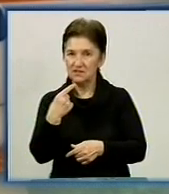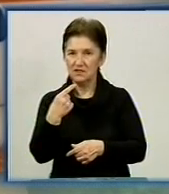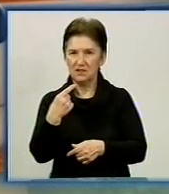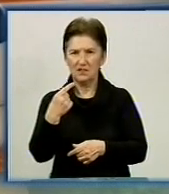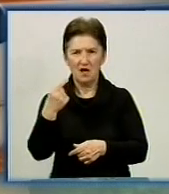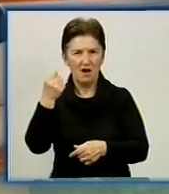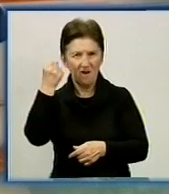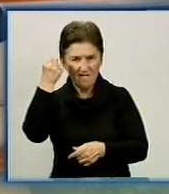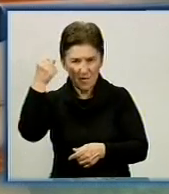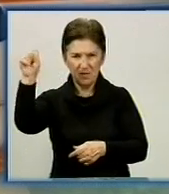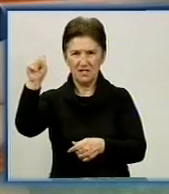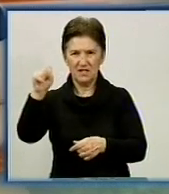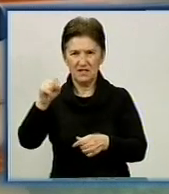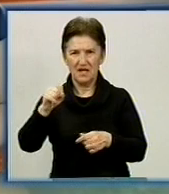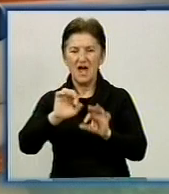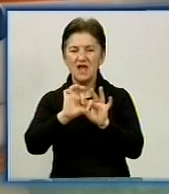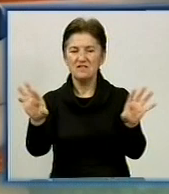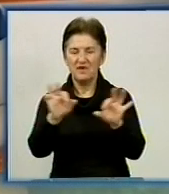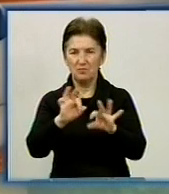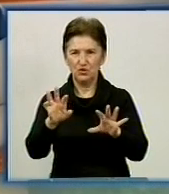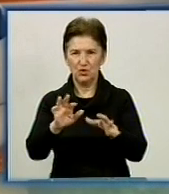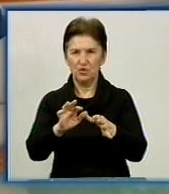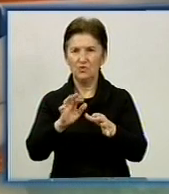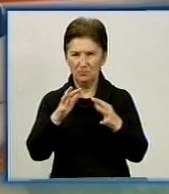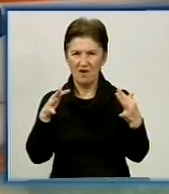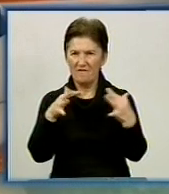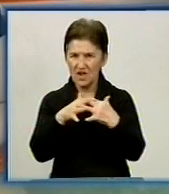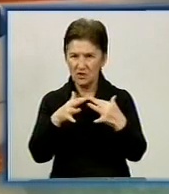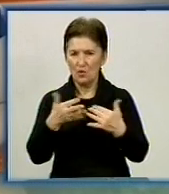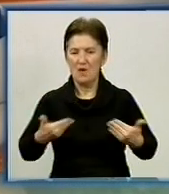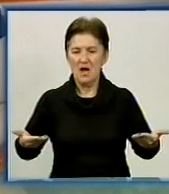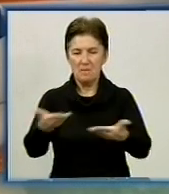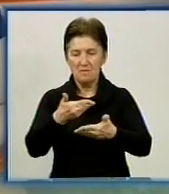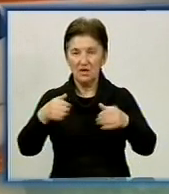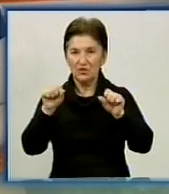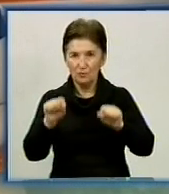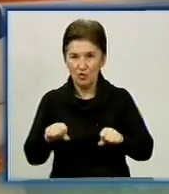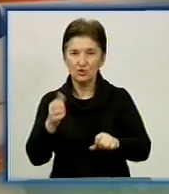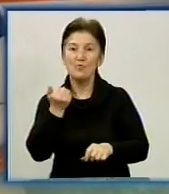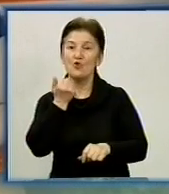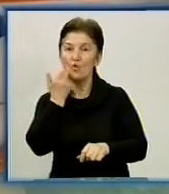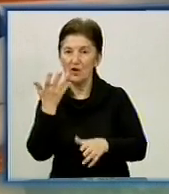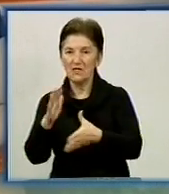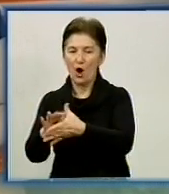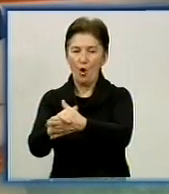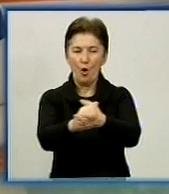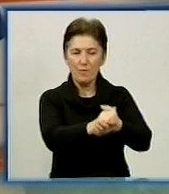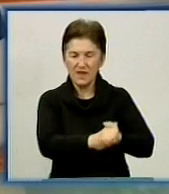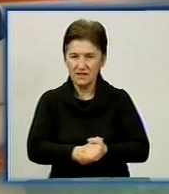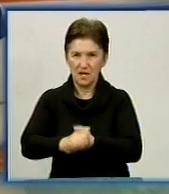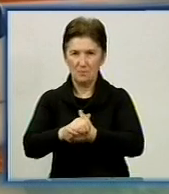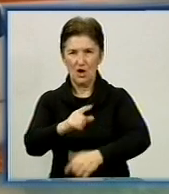інформаційну війну, забезпечити інформаційну безпеку держави. Ми зможемо тільки тоді, коли об'єднаємо зусиля